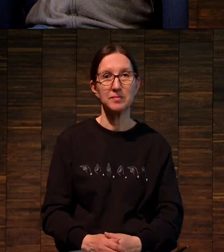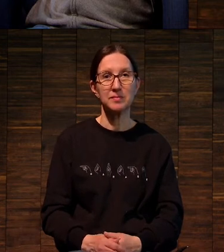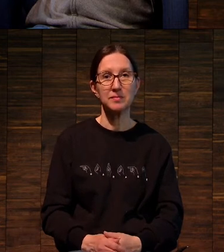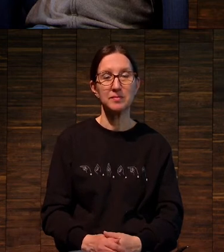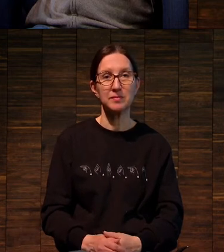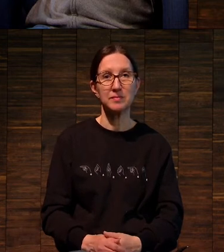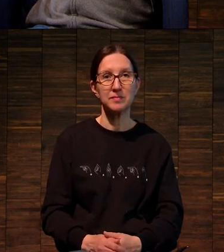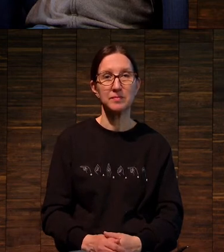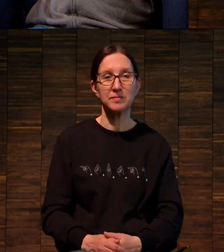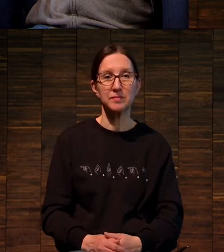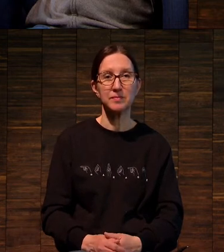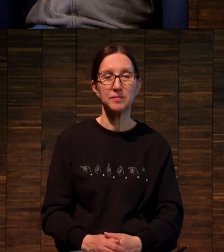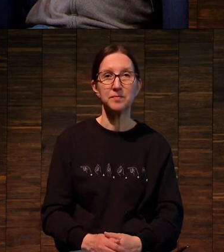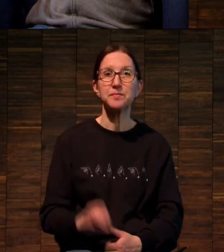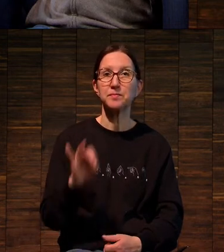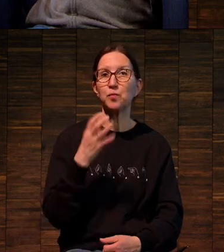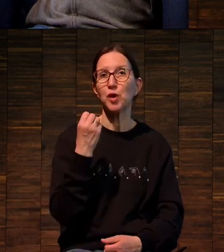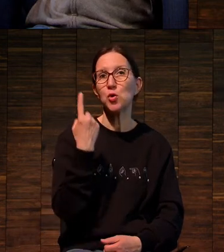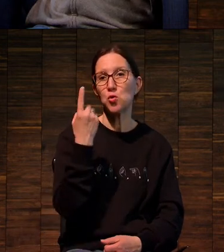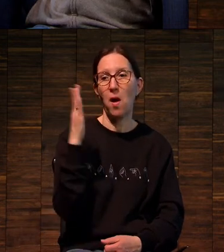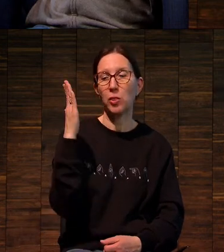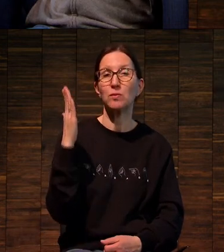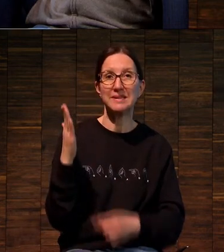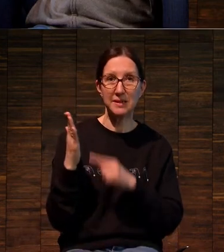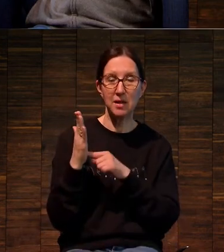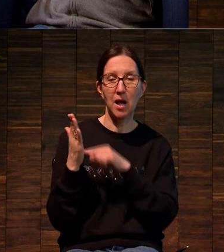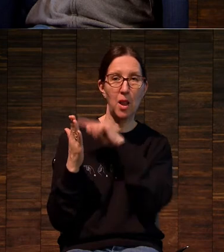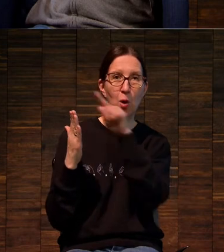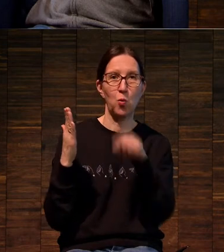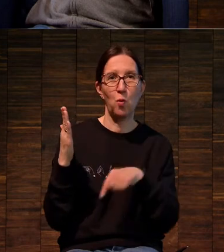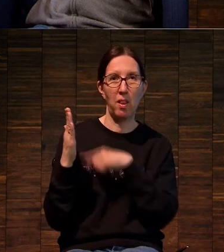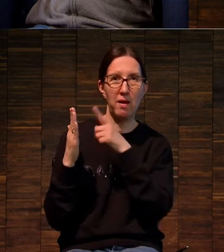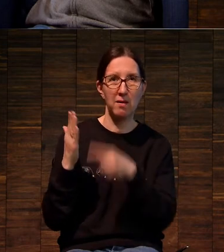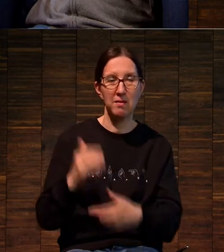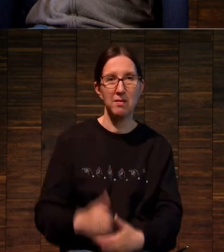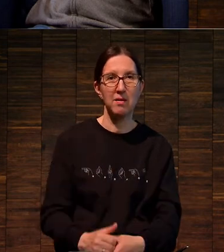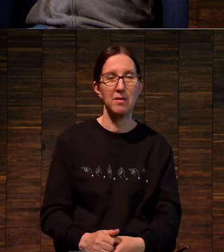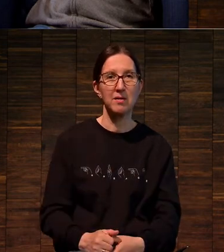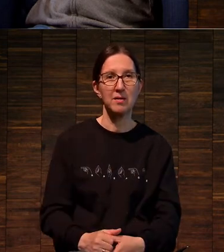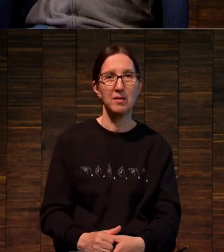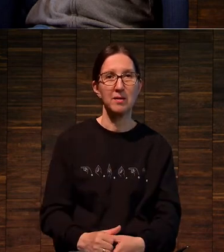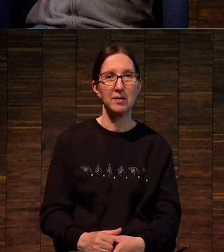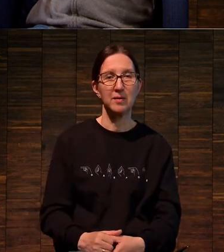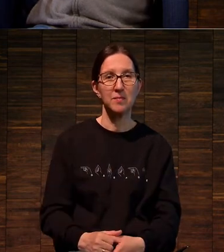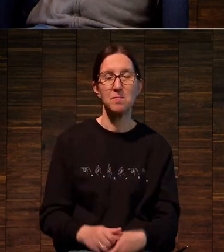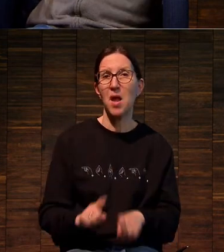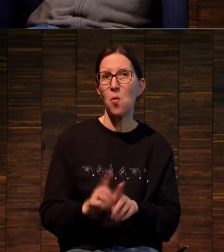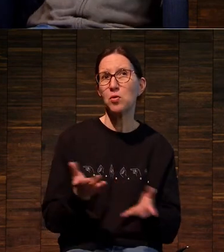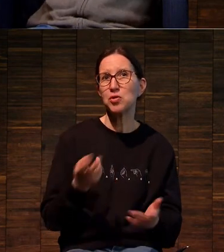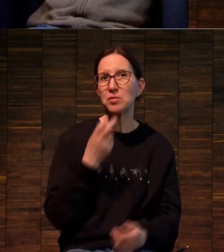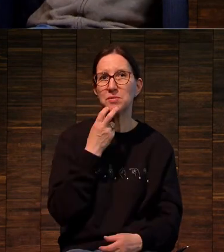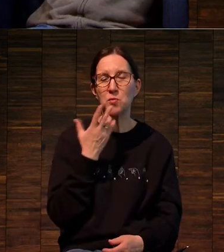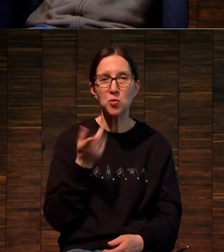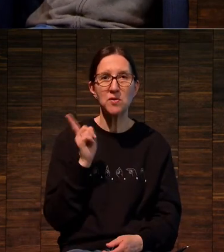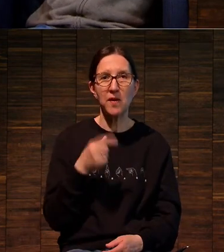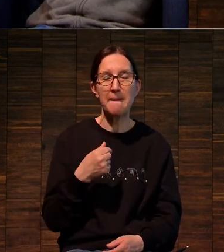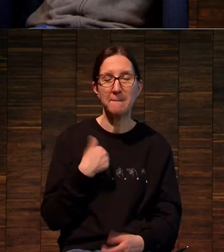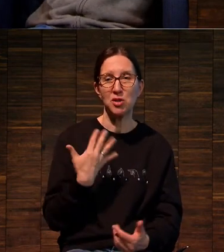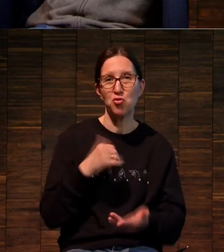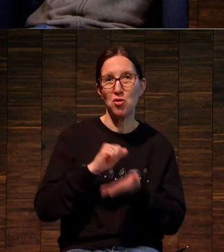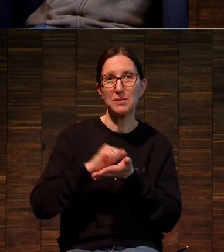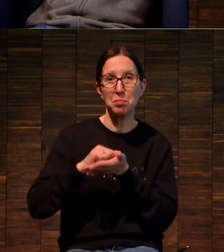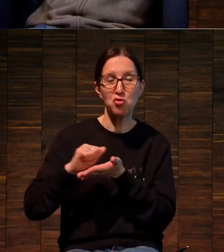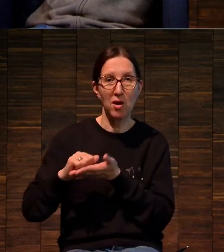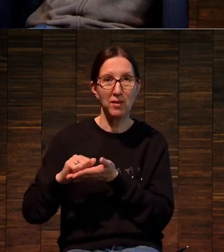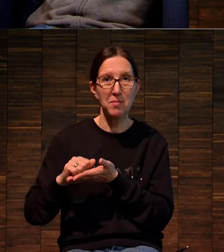И такая же... Ну и вот еще одно зеркало, теперь уже круглое, с дыханием. Очень смешно, потому что мы сейчас печатаем